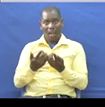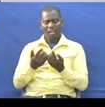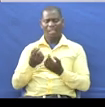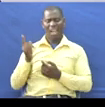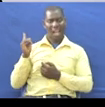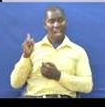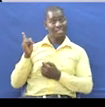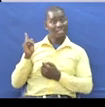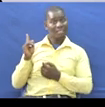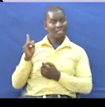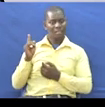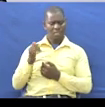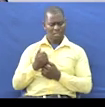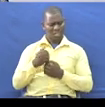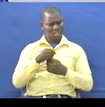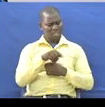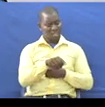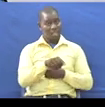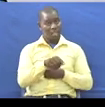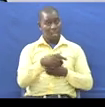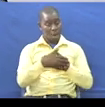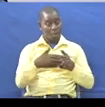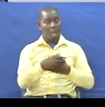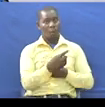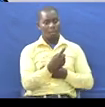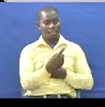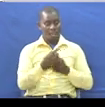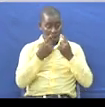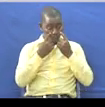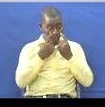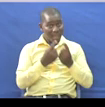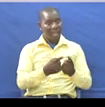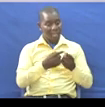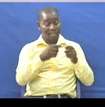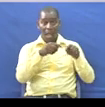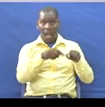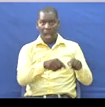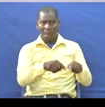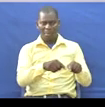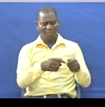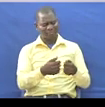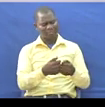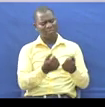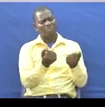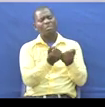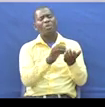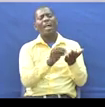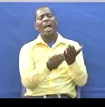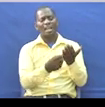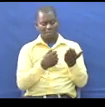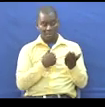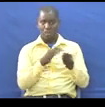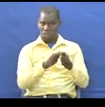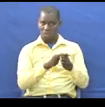Matini Utakuwa Sasa Umesha Angalia Ni Utakuwa Umesha Angalia Ni Mtindo Upi Nitumia Ni Mbinu